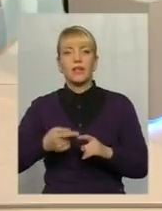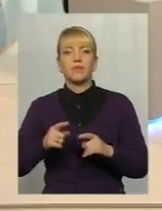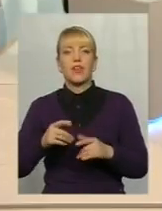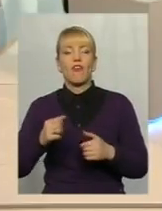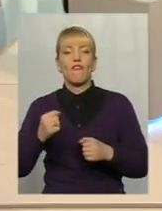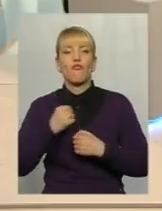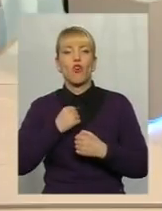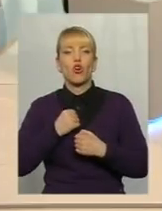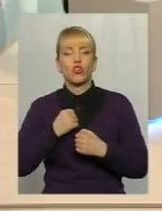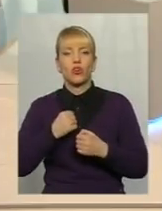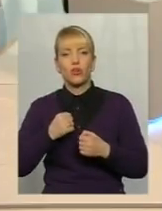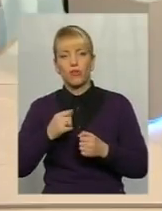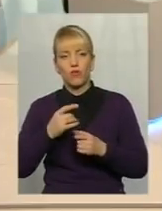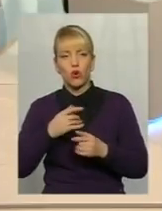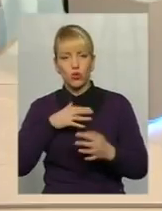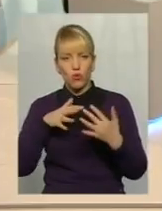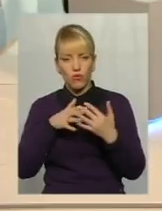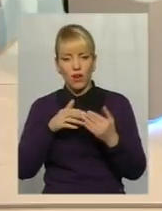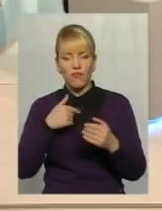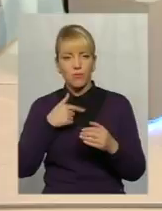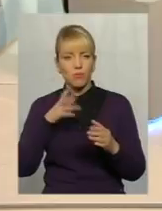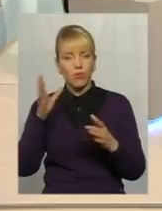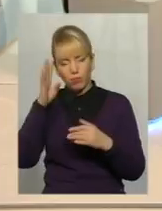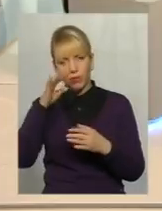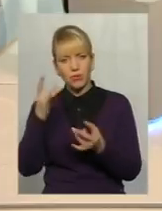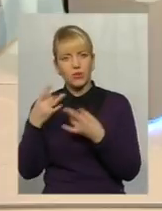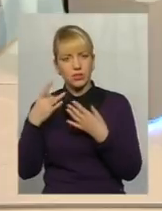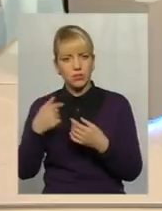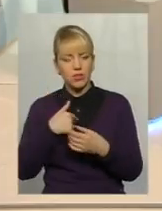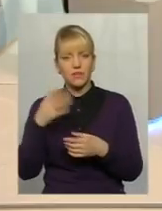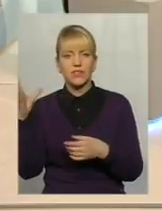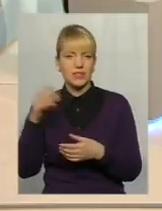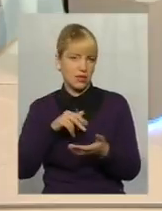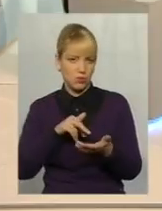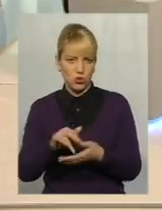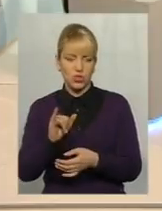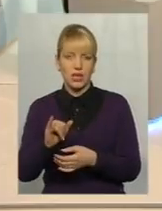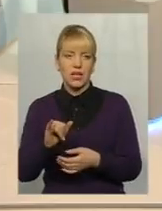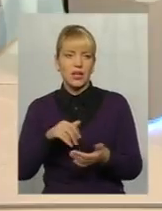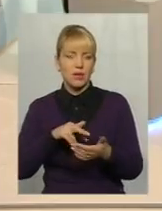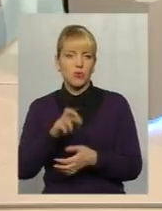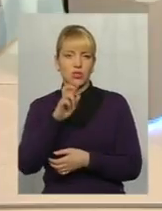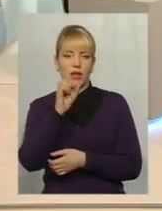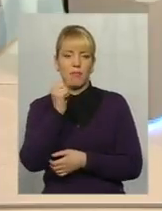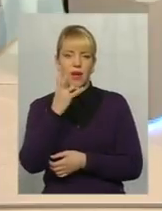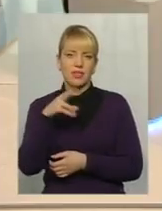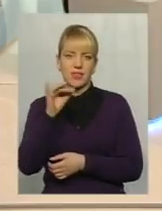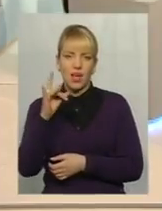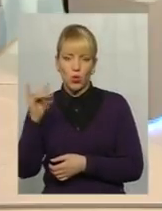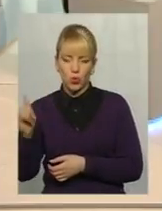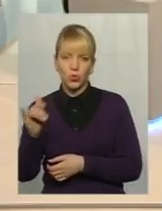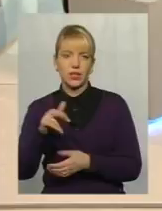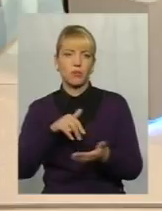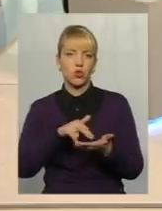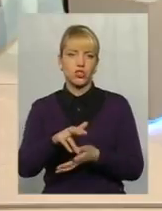батька і матері, розказами про війну. Вони дійсно пройшли все. І пройшли Бандеру вони, і пройшли вони